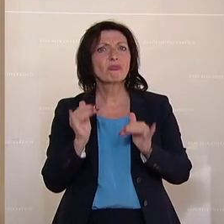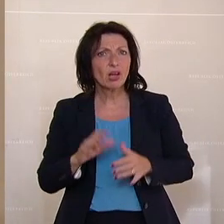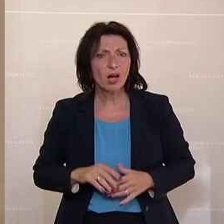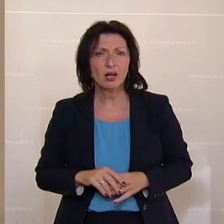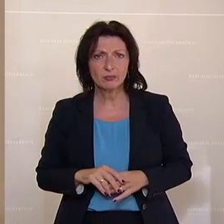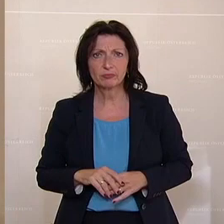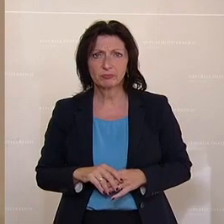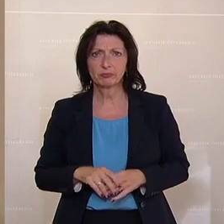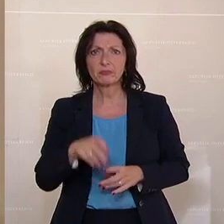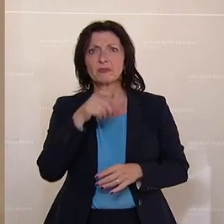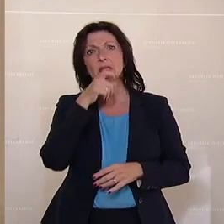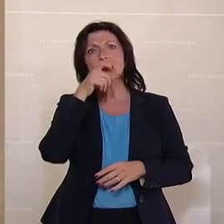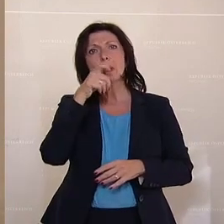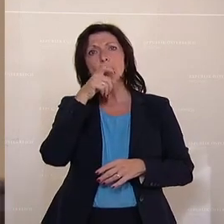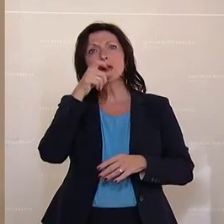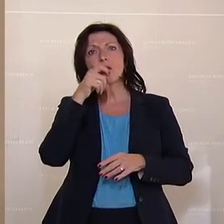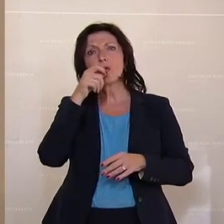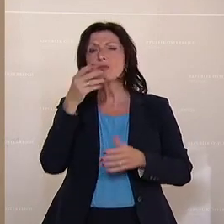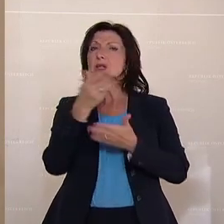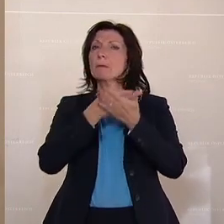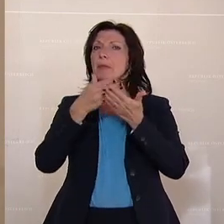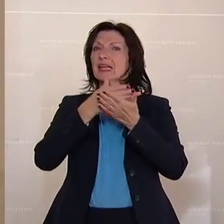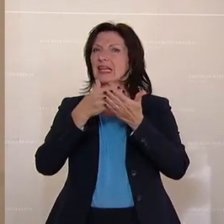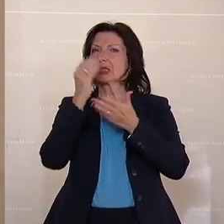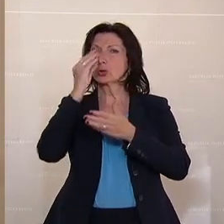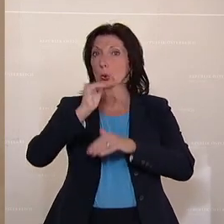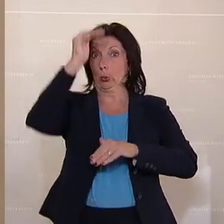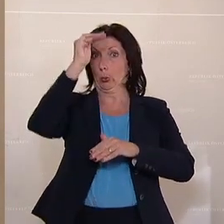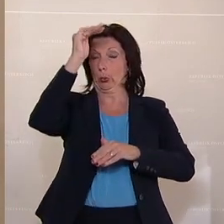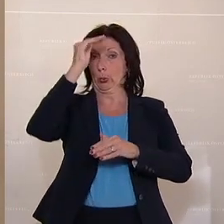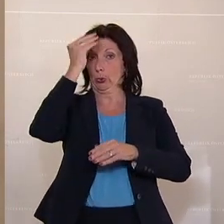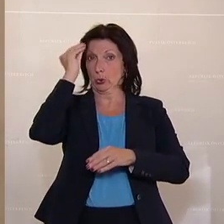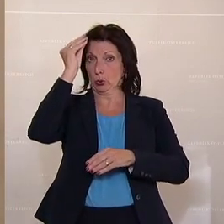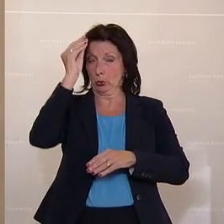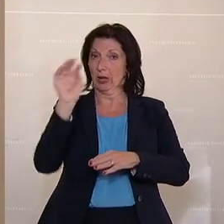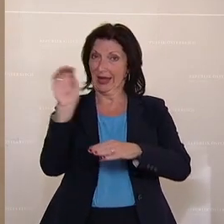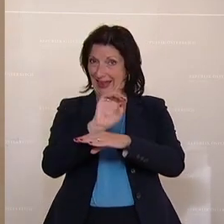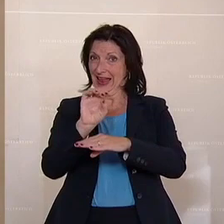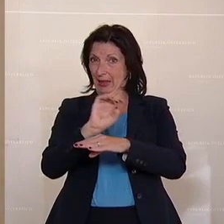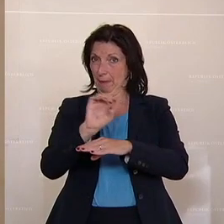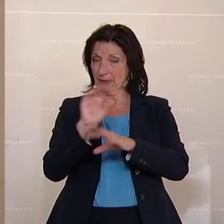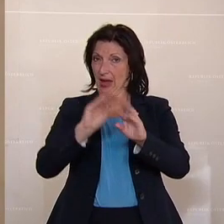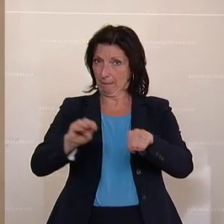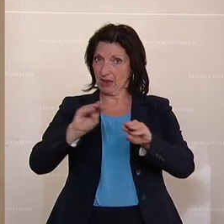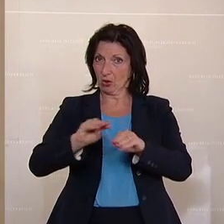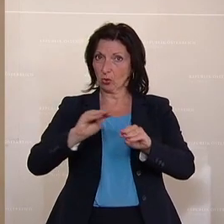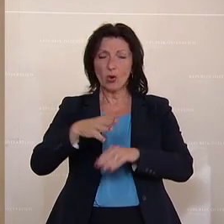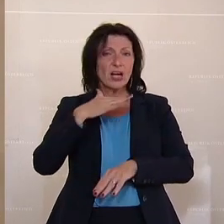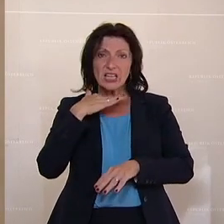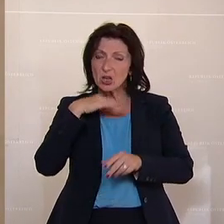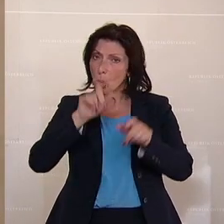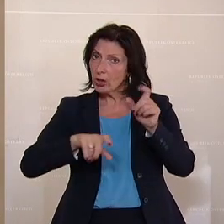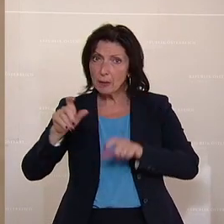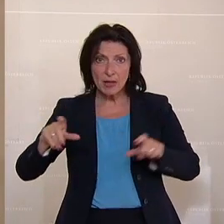berufsbildenden höheren Schulen für die Elementarpädagogik ausreichend Absolventen haben,